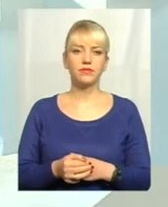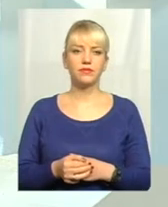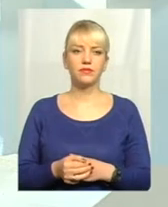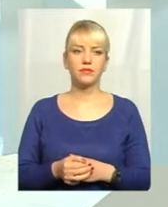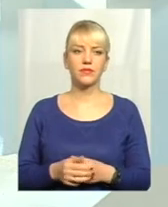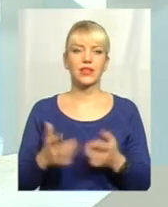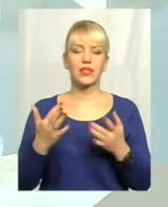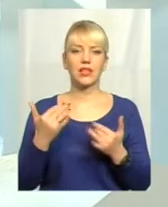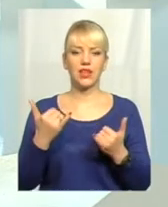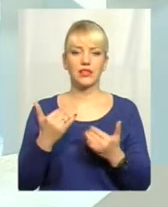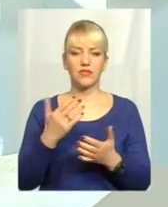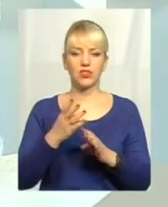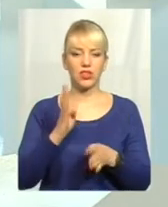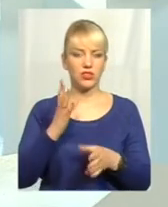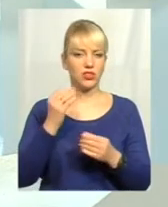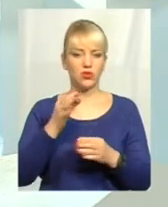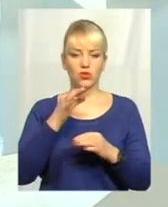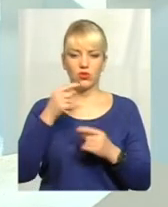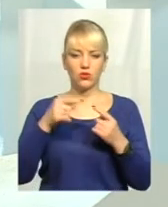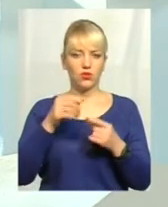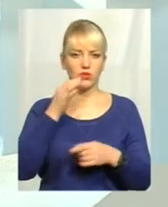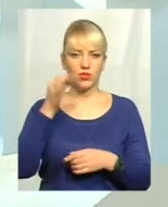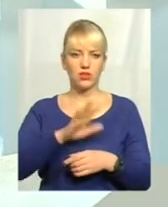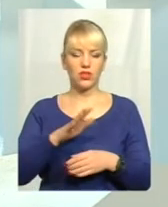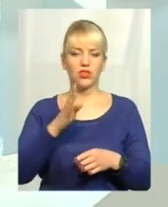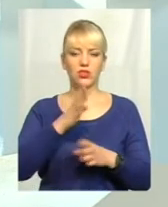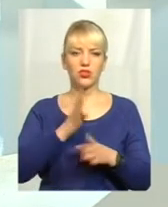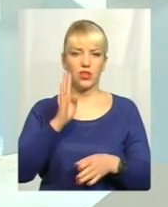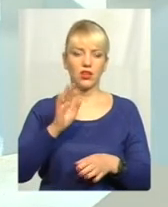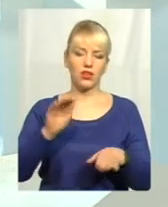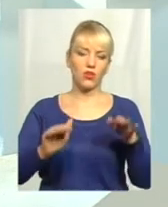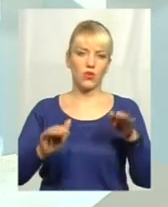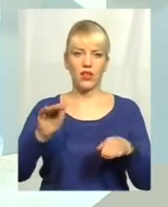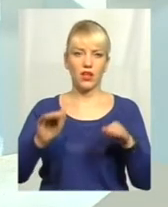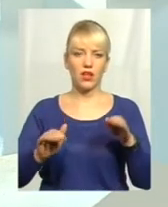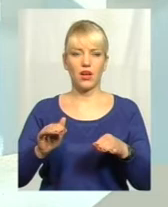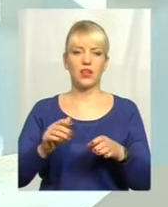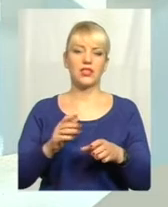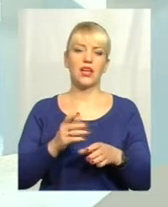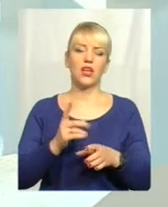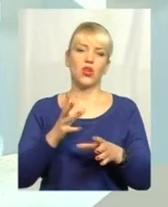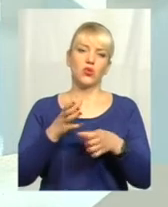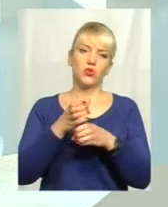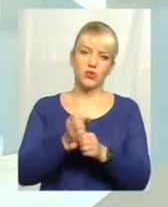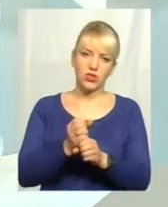Скільки наразі в черги? Точно вам не скажу, тому що з черги постійно коливається, і кількість то збільшується, то зменшується.